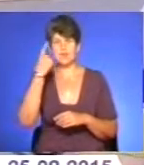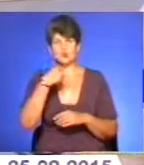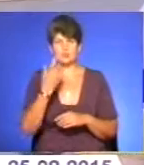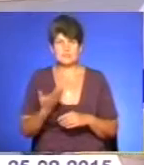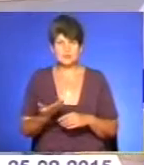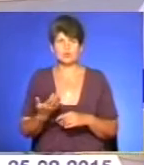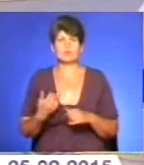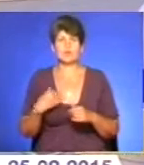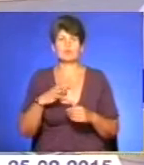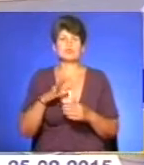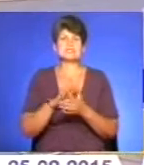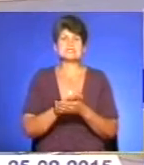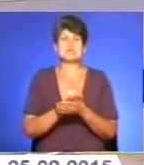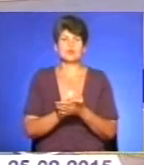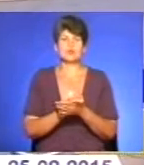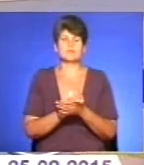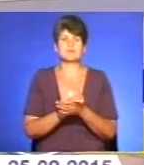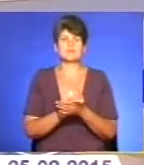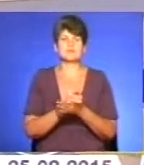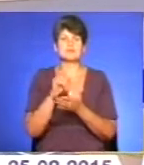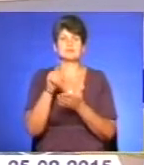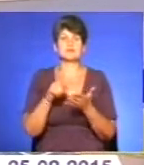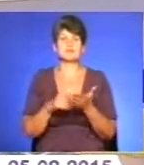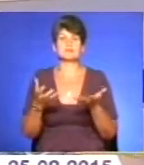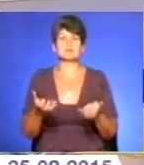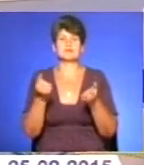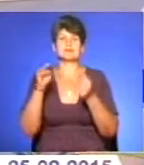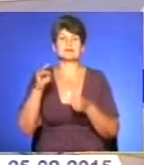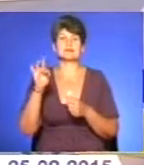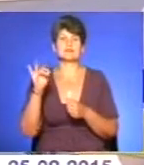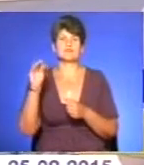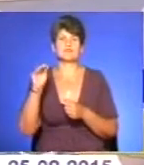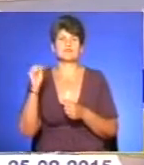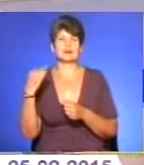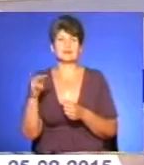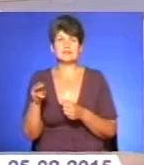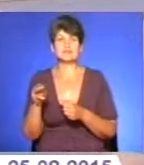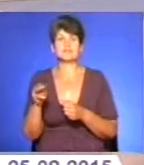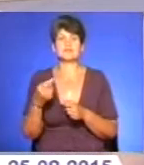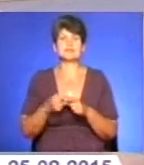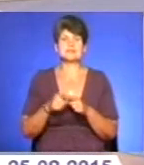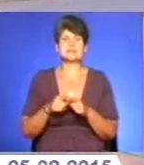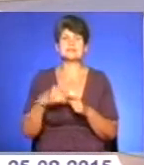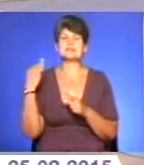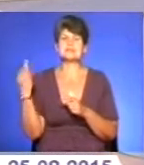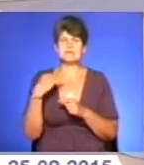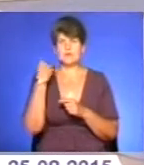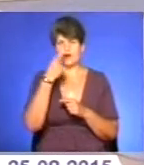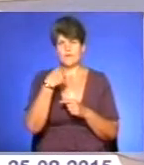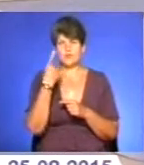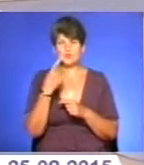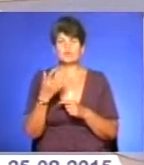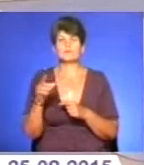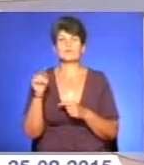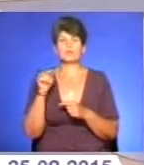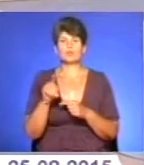Ми були знайомі з питань підтримки фріфайту. І це достатньо цікава особистість, хоча б з цієї причини,